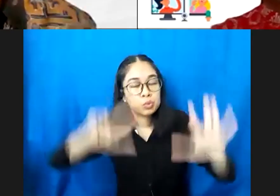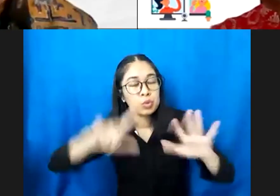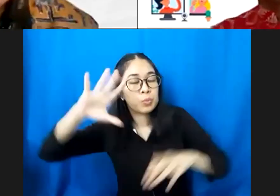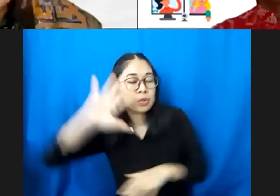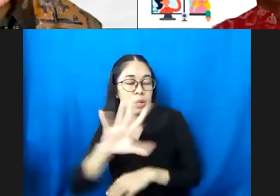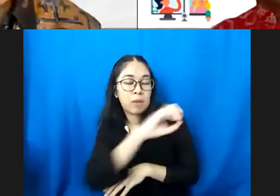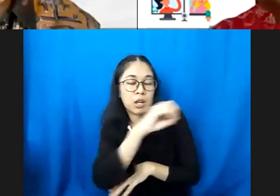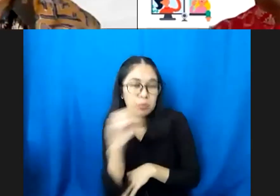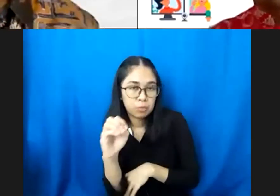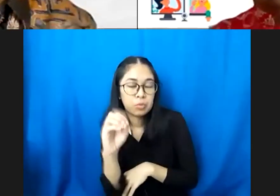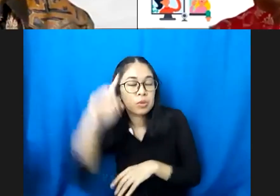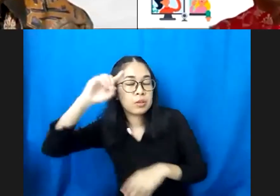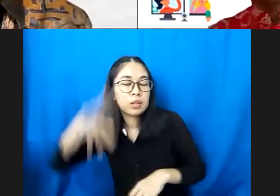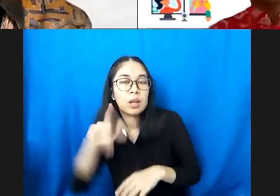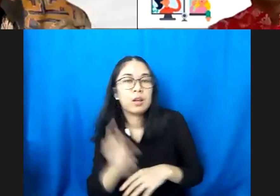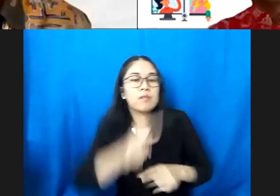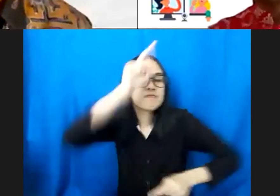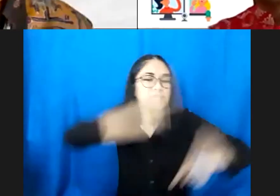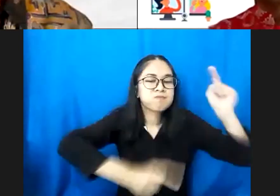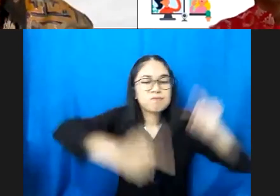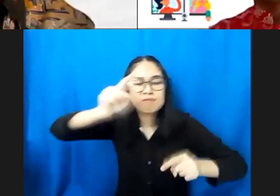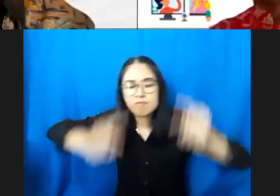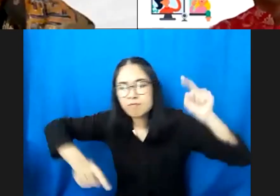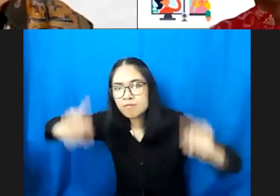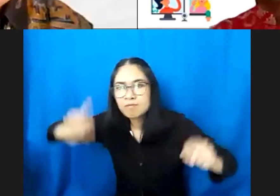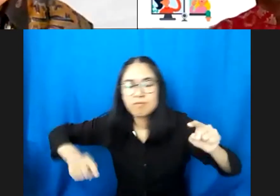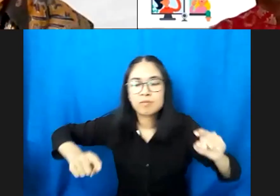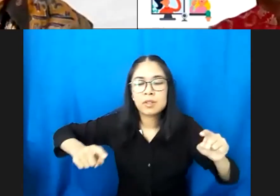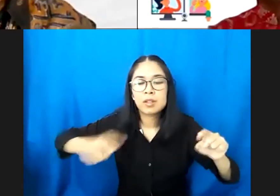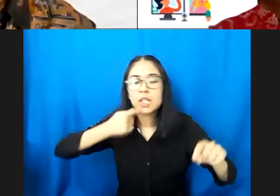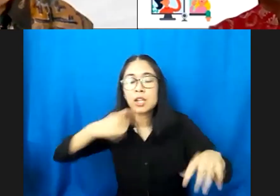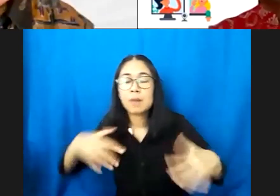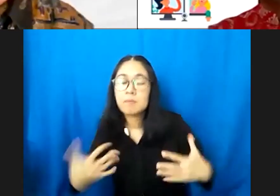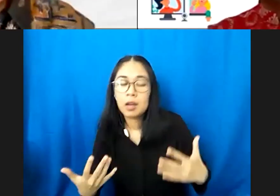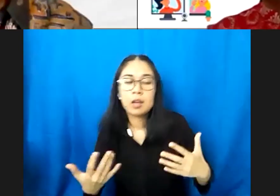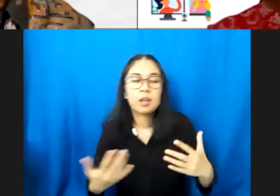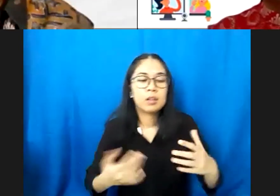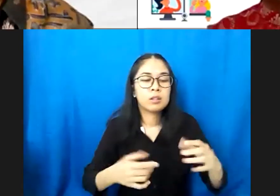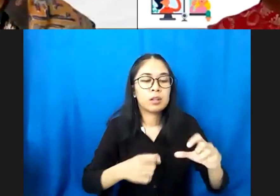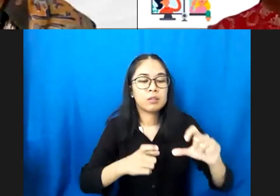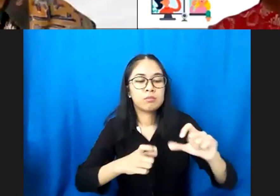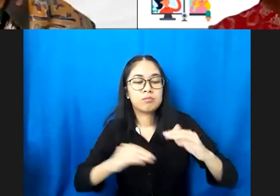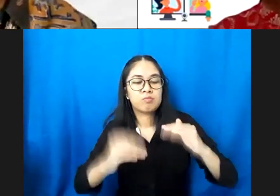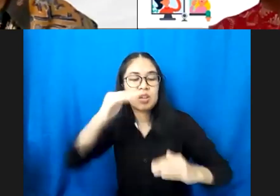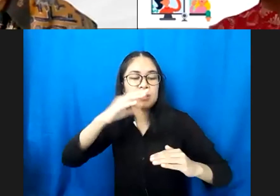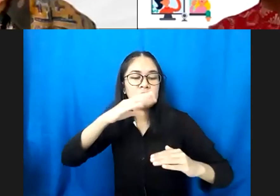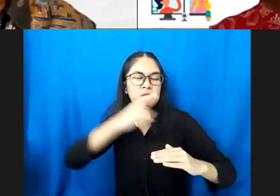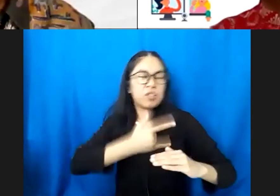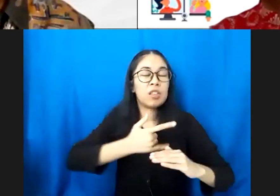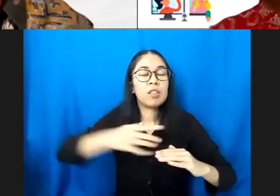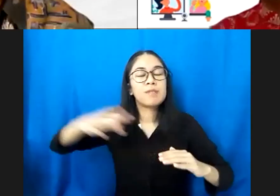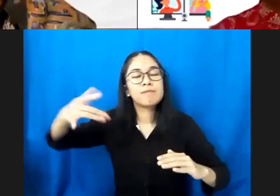variasi tentang pemahaman stunting masih besar data yang akurat dengan full coverage 100